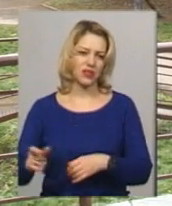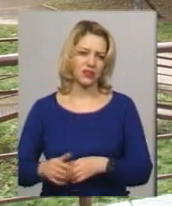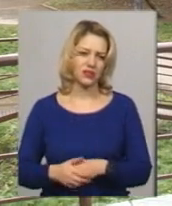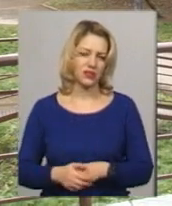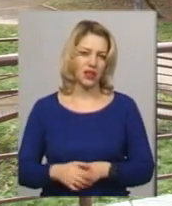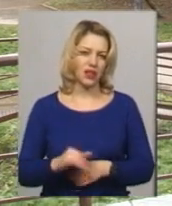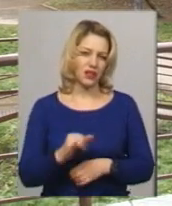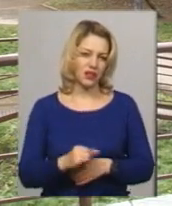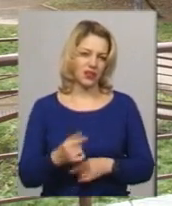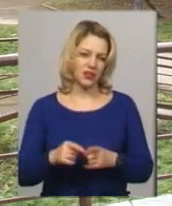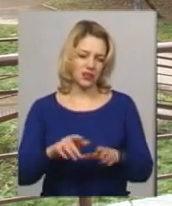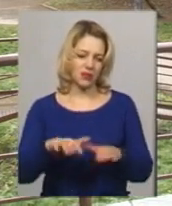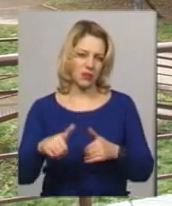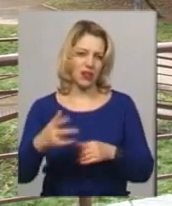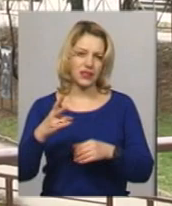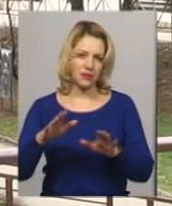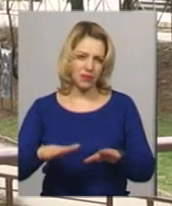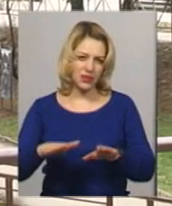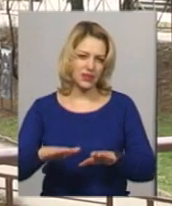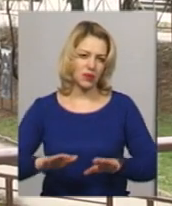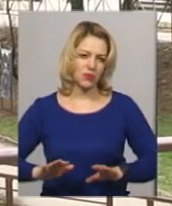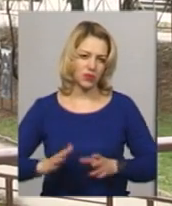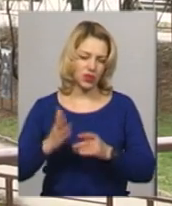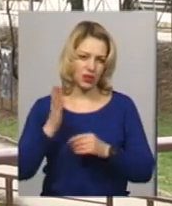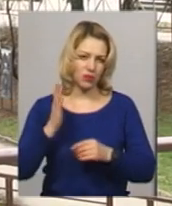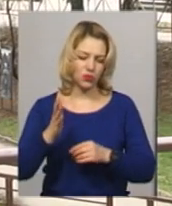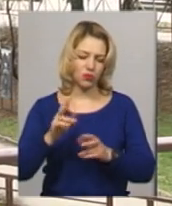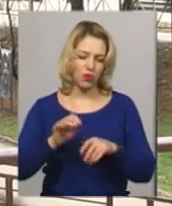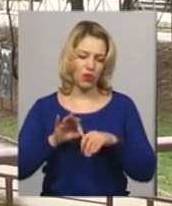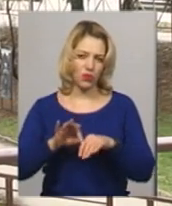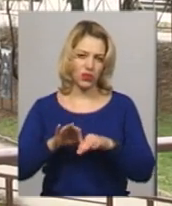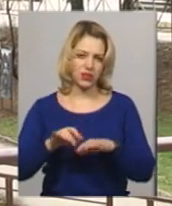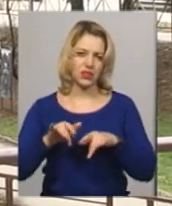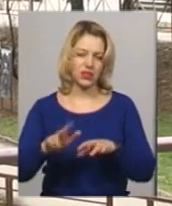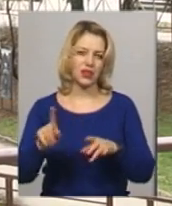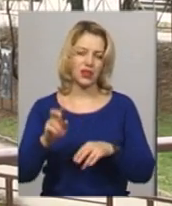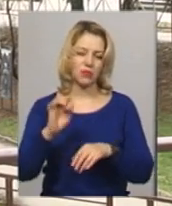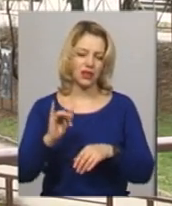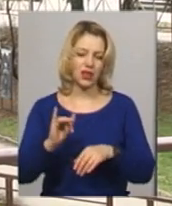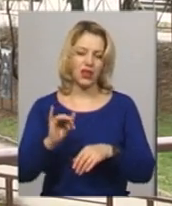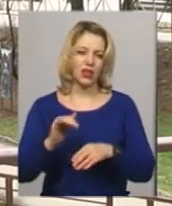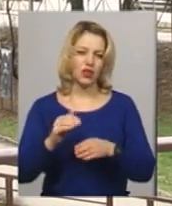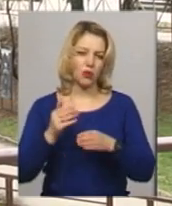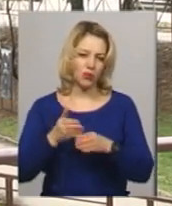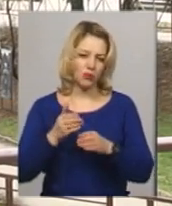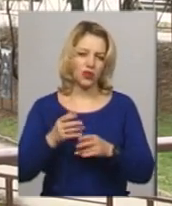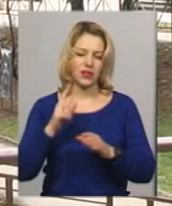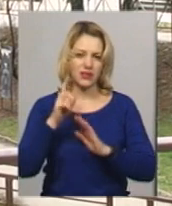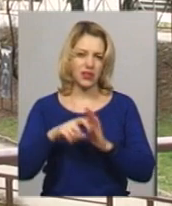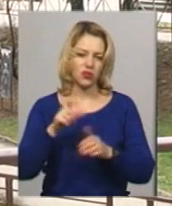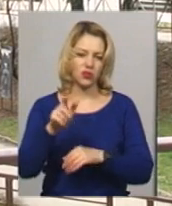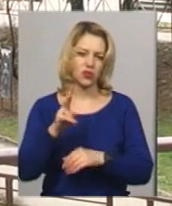Їх забрали з місця події. Будуть проводитися дії, які допомогли б встановити особу, яка залишила на